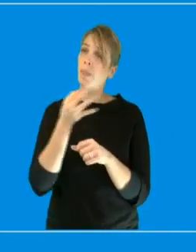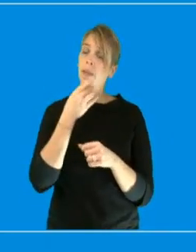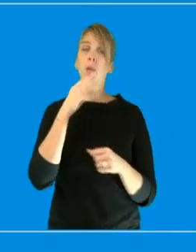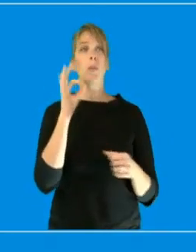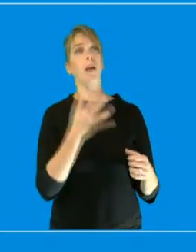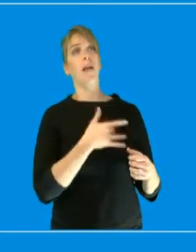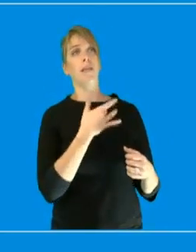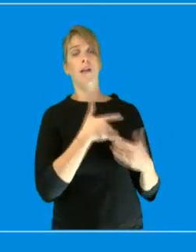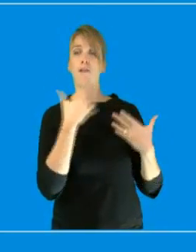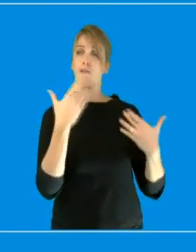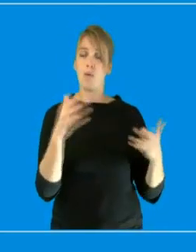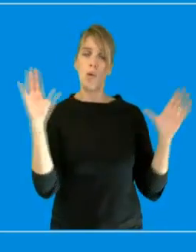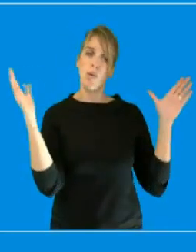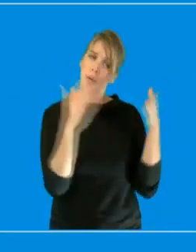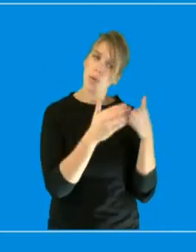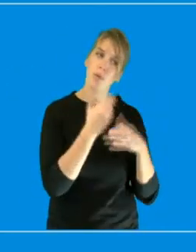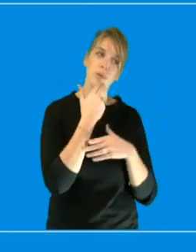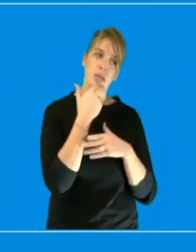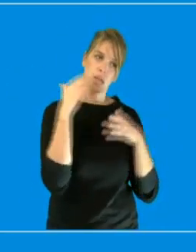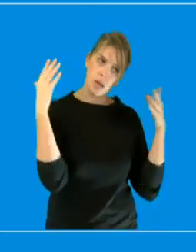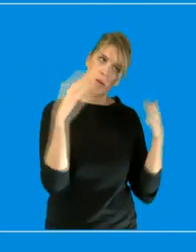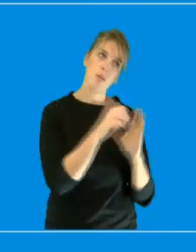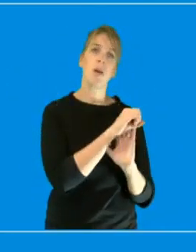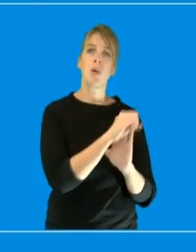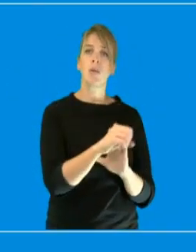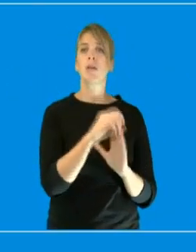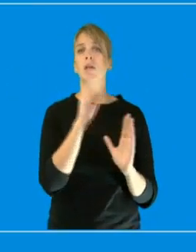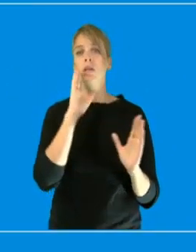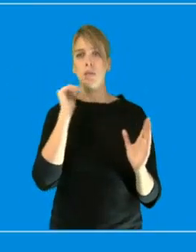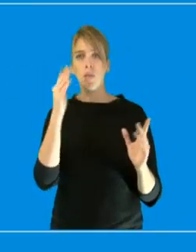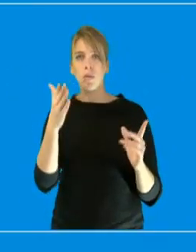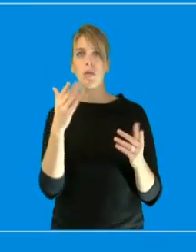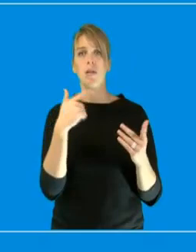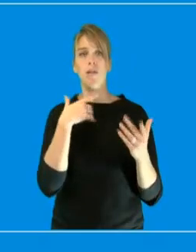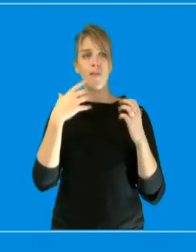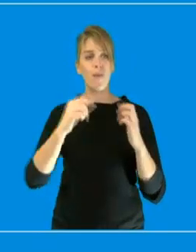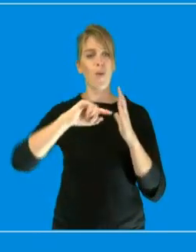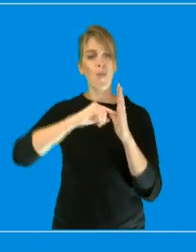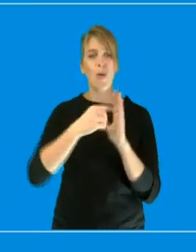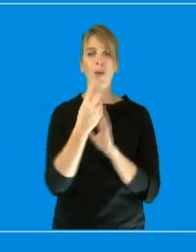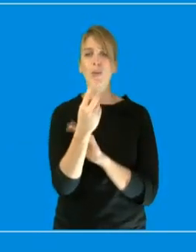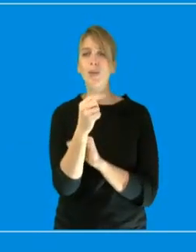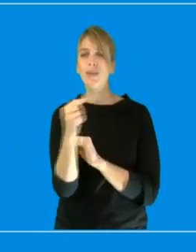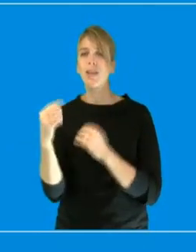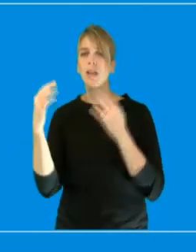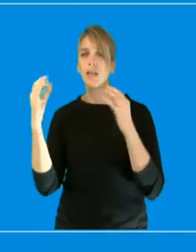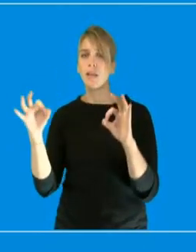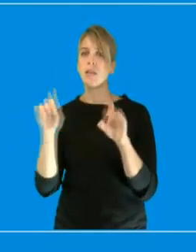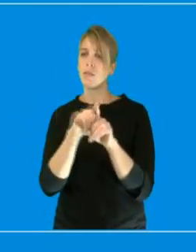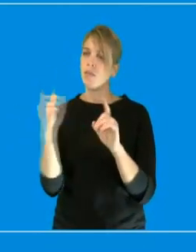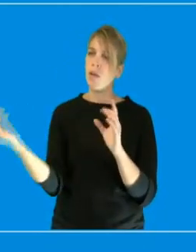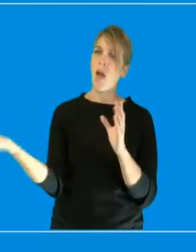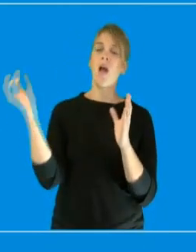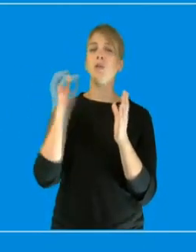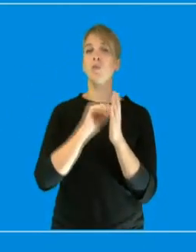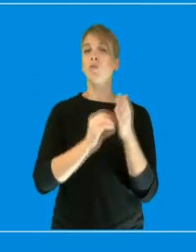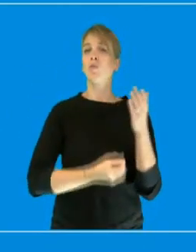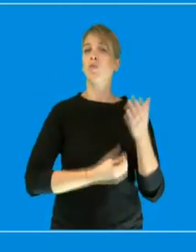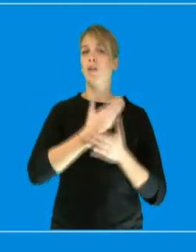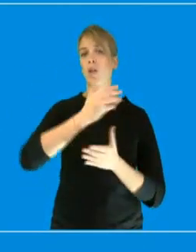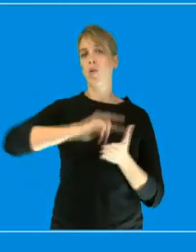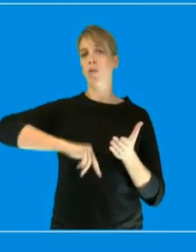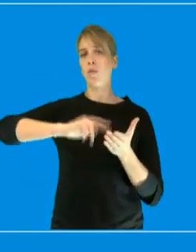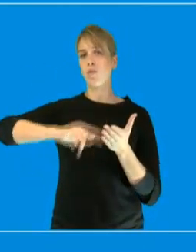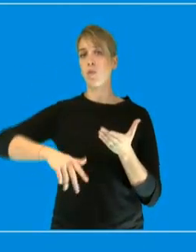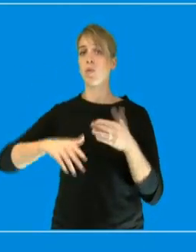solution, et d'ajouter au point 2-10 la validation et l'intégration dans la nouvelle convention TER de ce